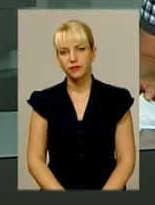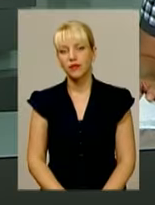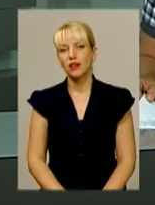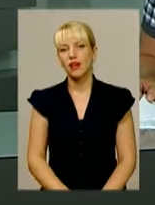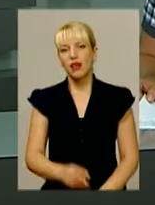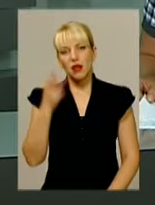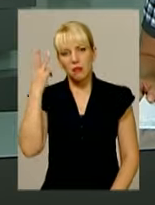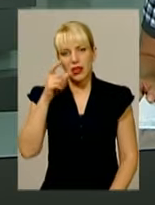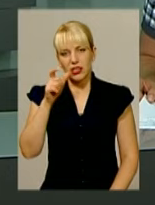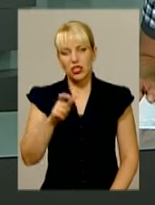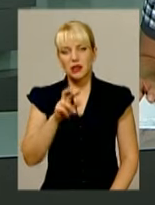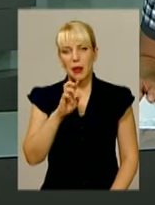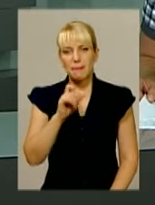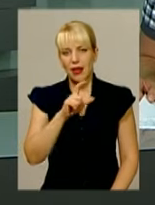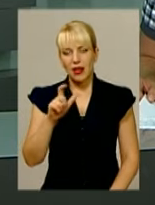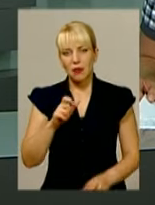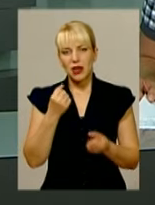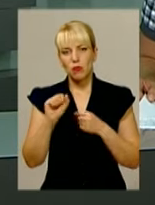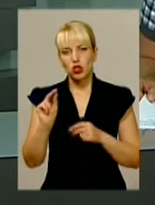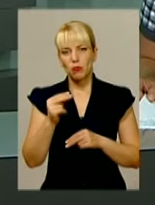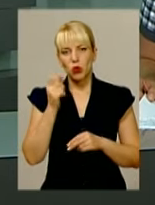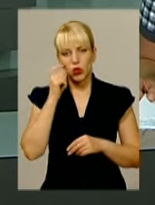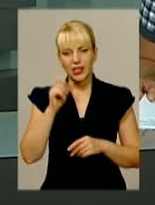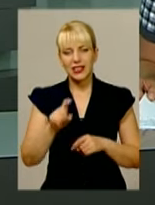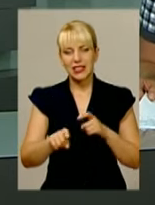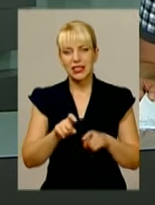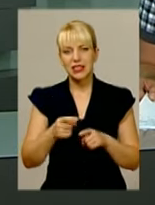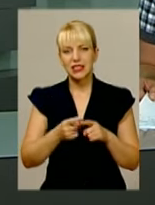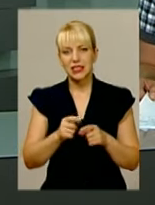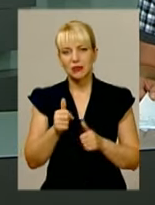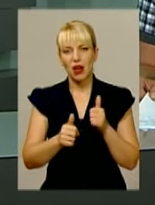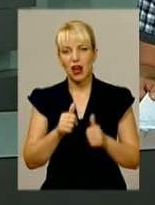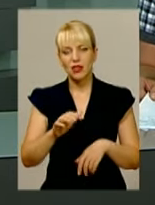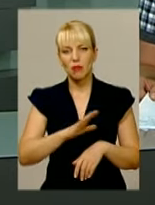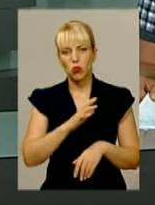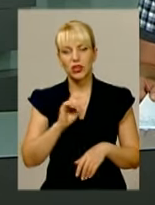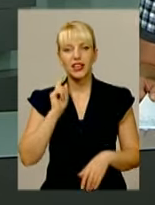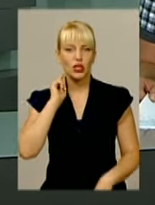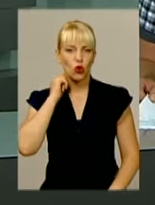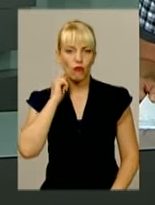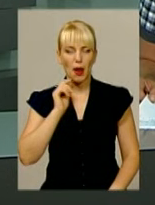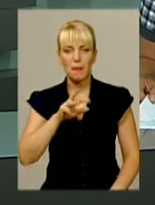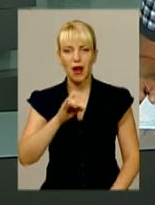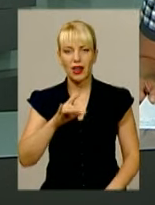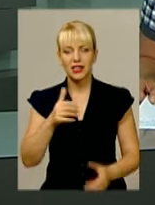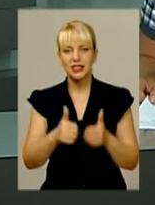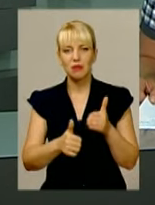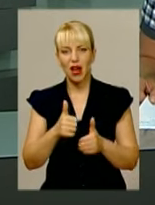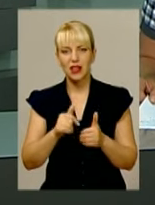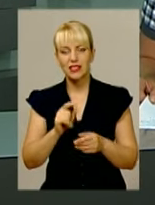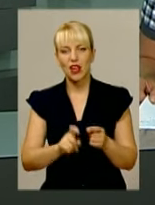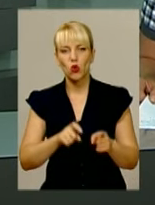Хмельничанка Марина Бех – переможниця чемпіонату України з легкої атлетики. Ці змагання відбулися в Кіровограді. Марина змагалася у стрибках вдовжину.